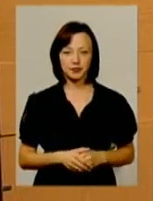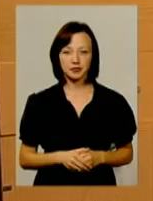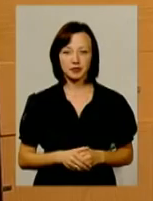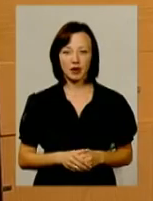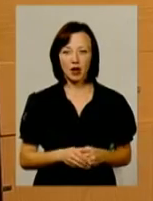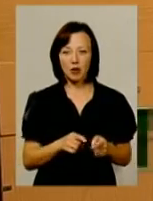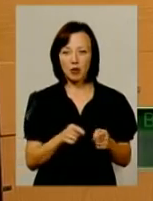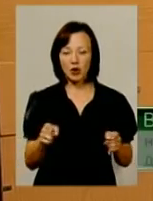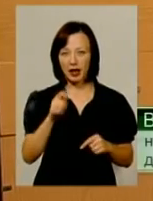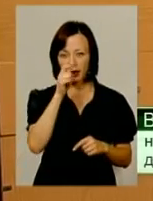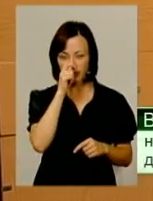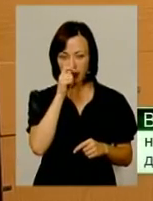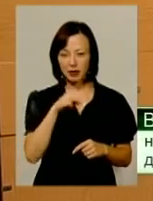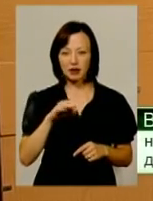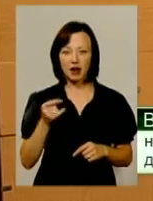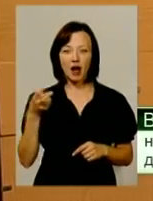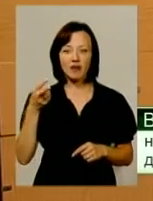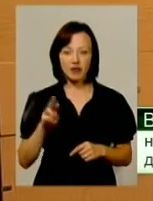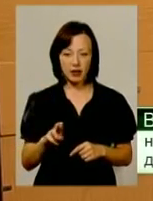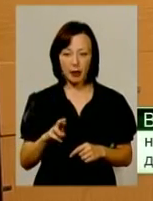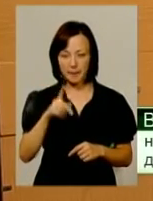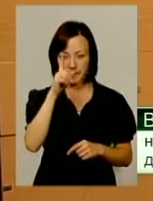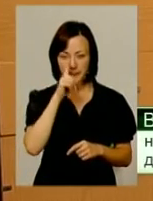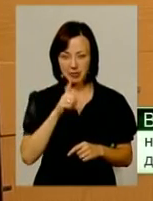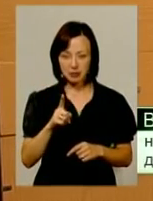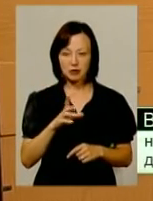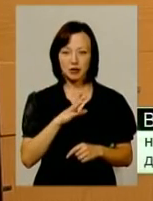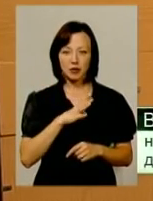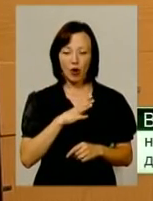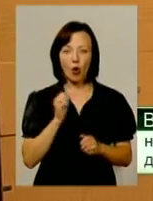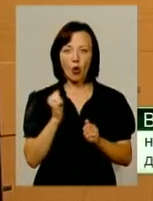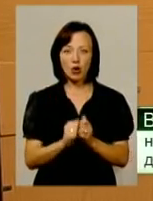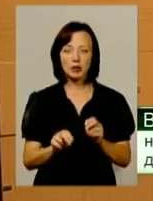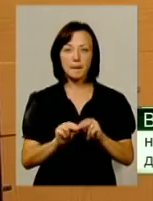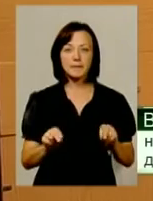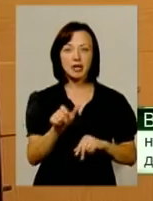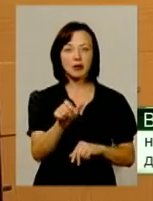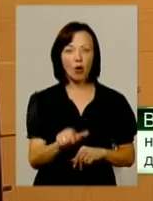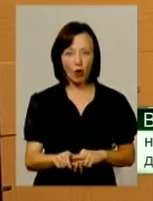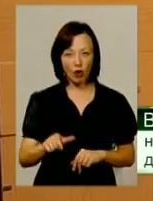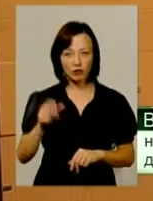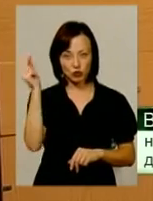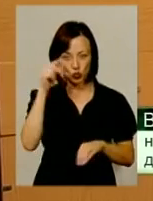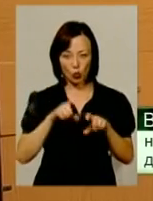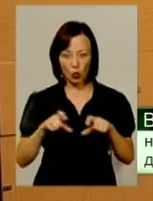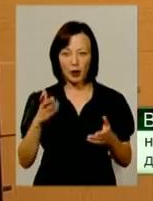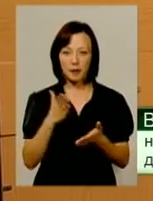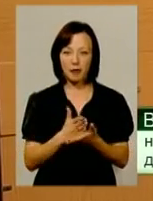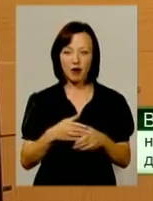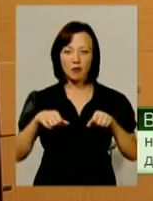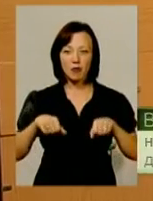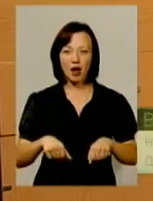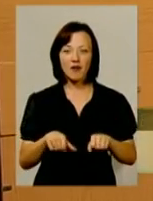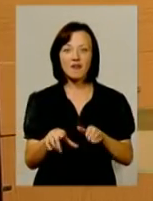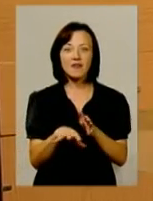місяця були електронні версії підручників. Кожен педагог у загальноосвітньому навчальному закладі мав право видібрати собі